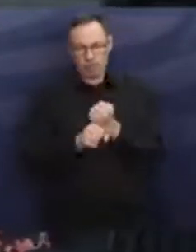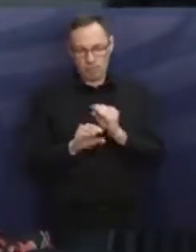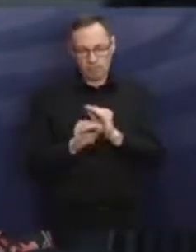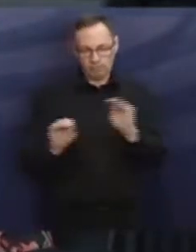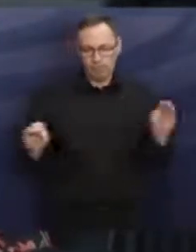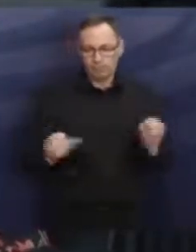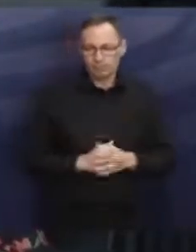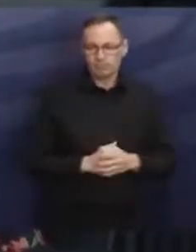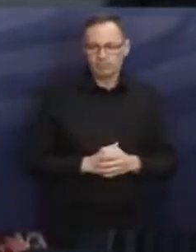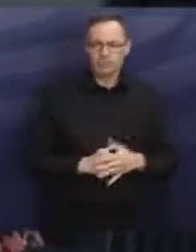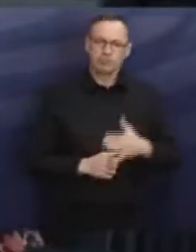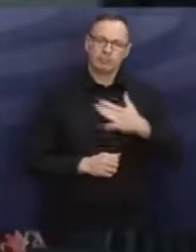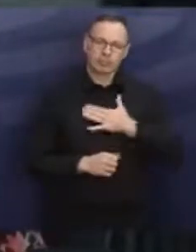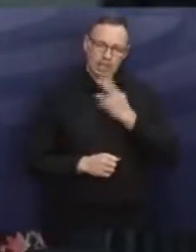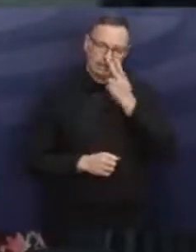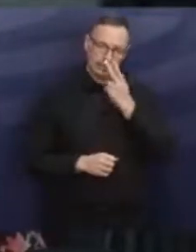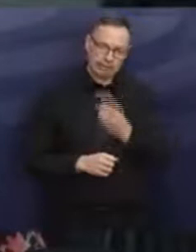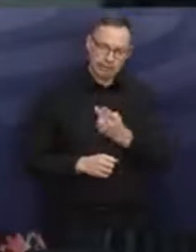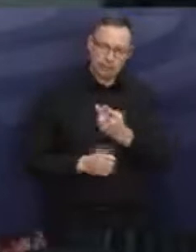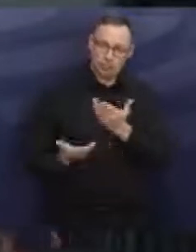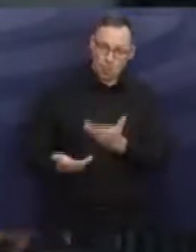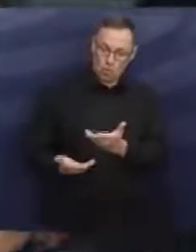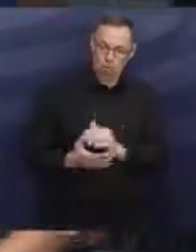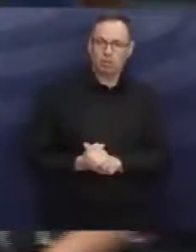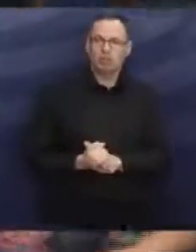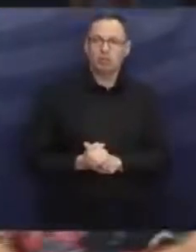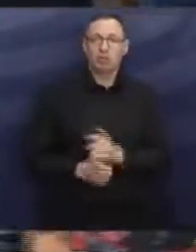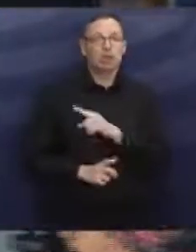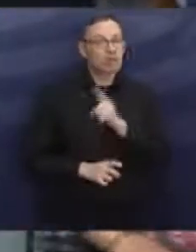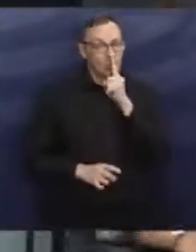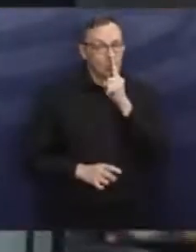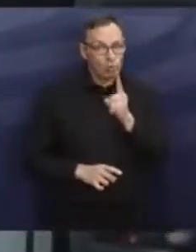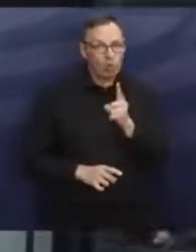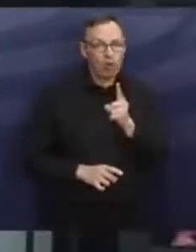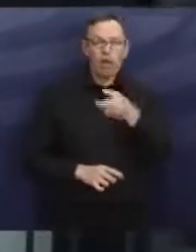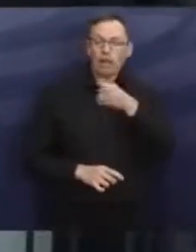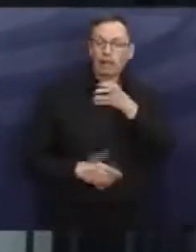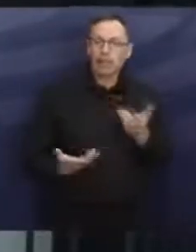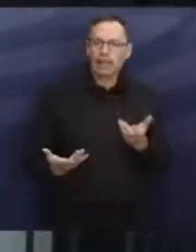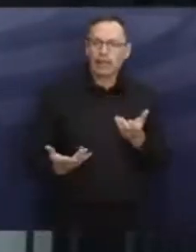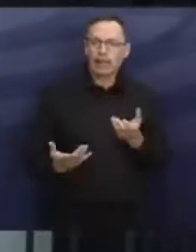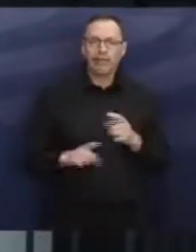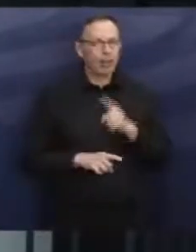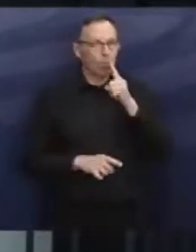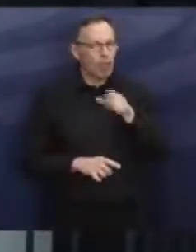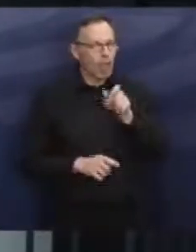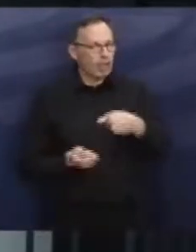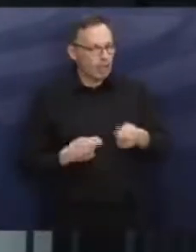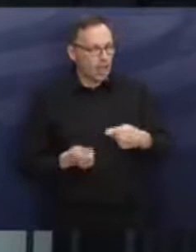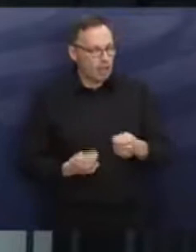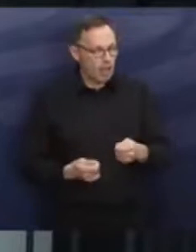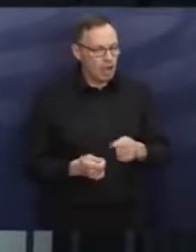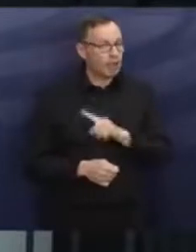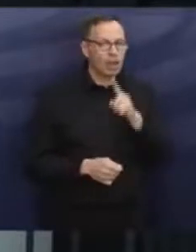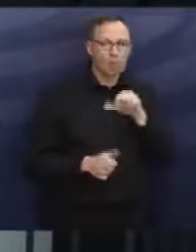dass es aus meiner Sicht so ist, dass es nicht nur Gastronomie, nicht nur Einzelhandel ist,